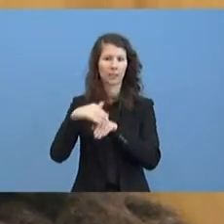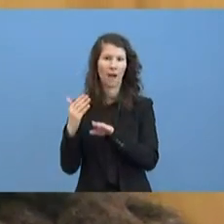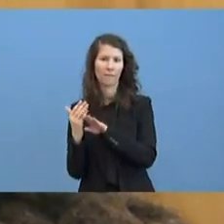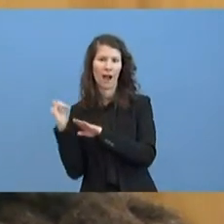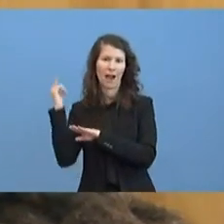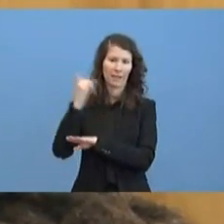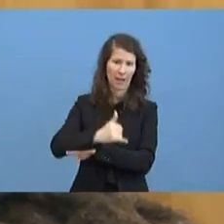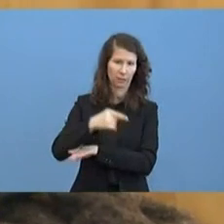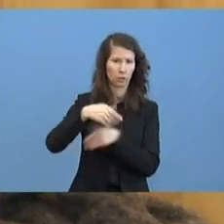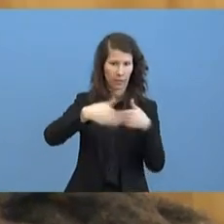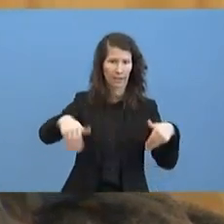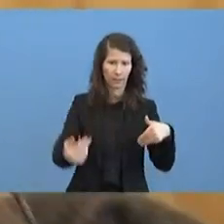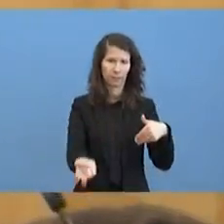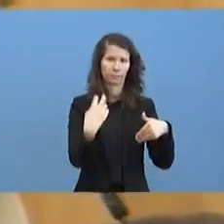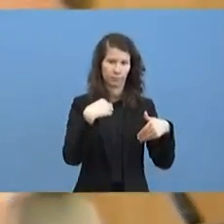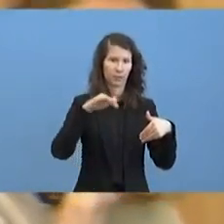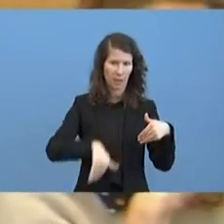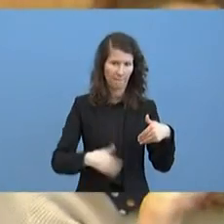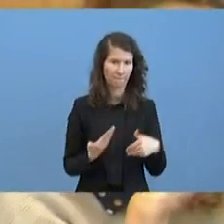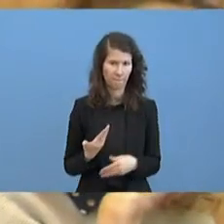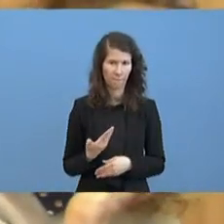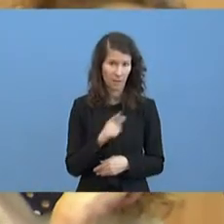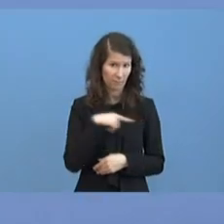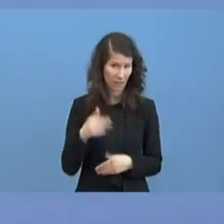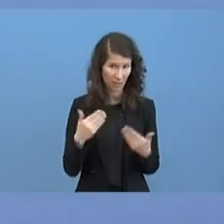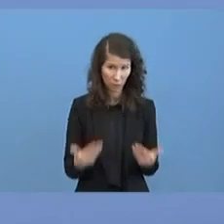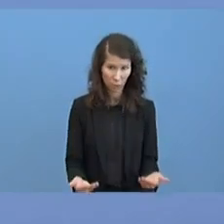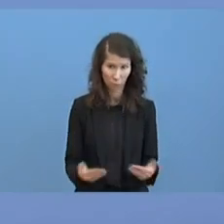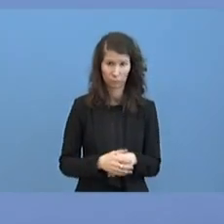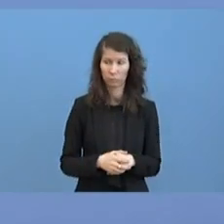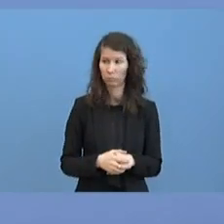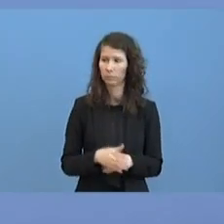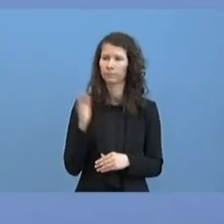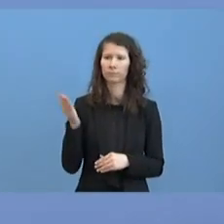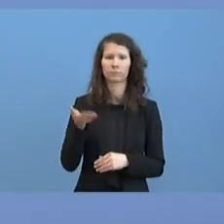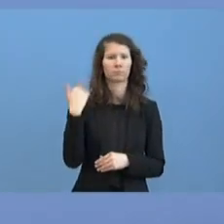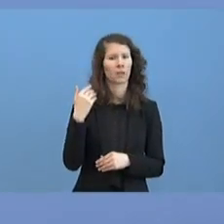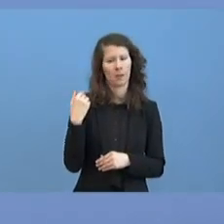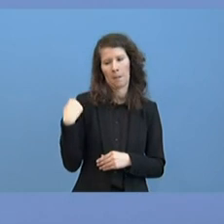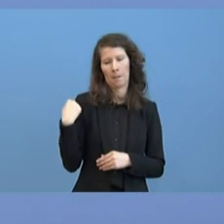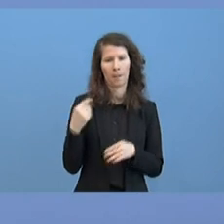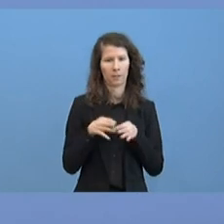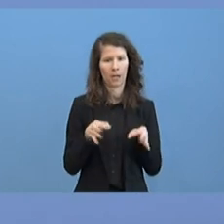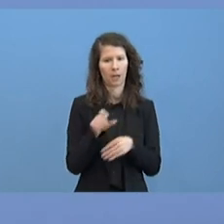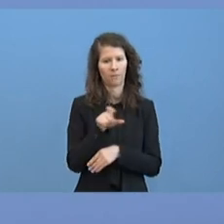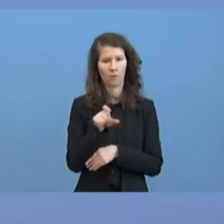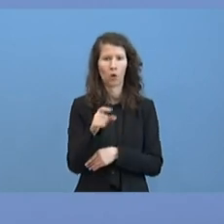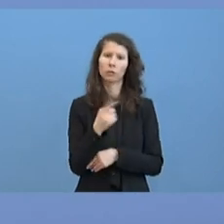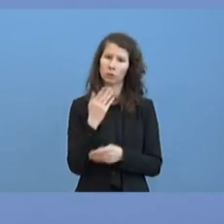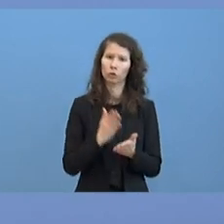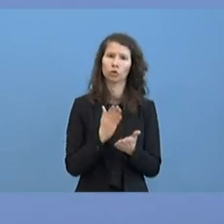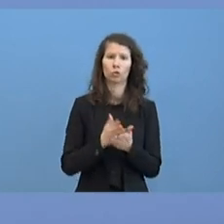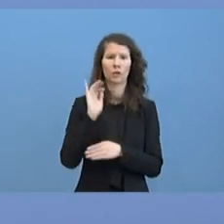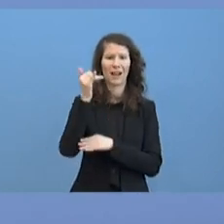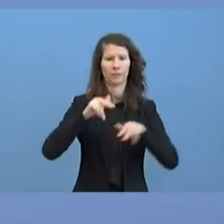Einreiseverbot? Also wir haben ja in den letzten Tagen und Wochen in vielfältiger Weise den Reiseverkehr